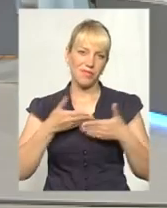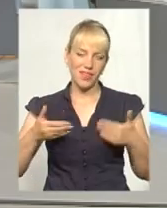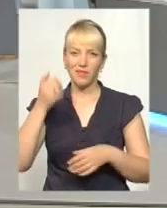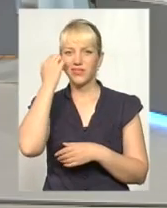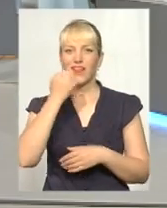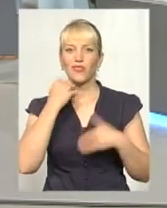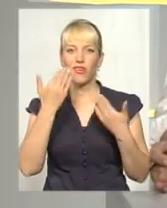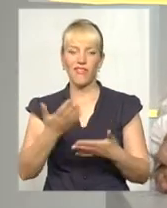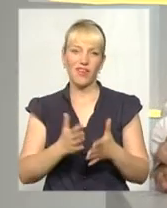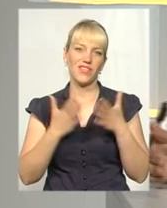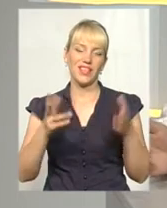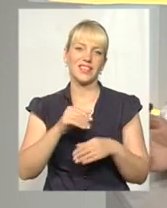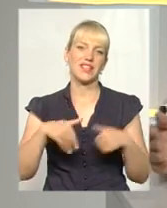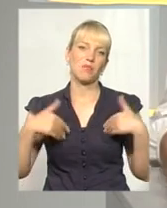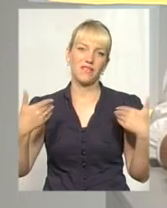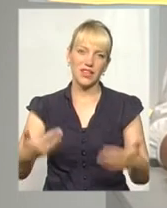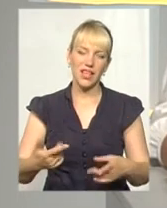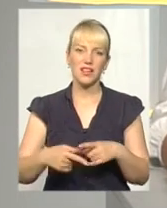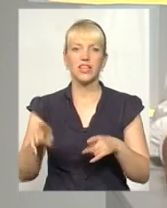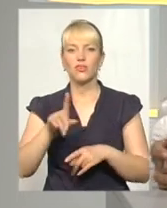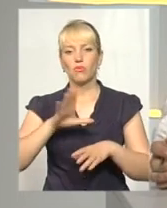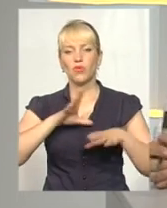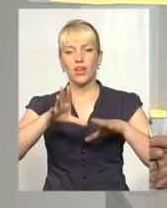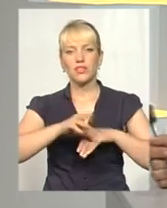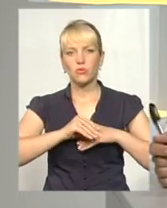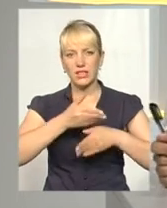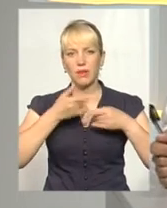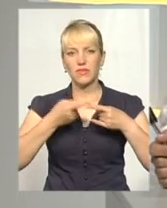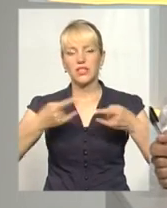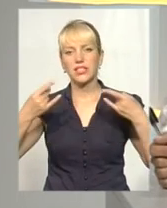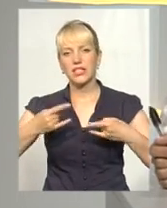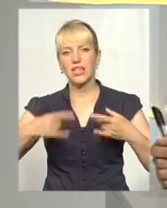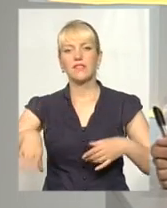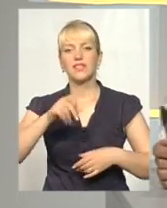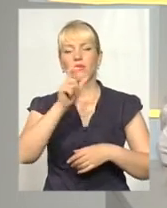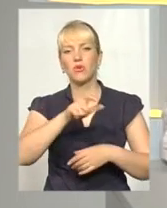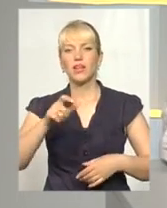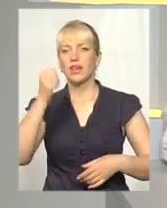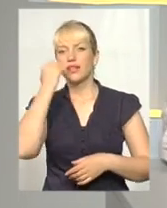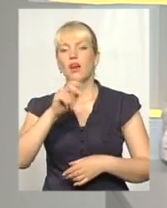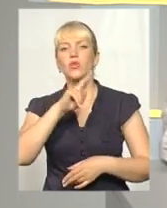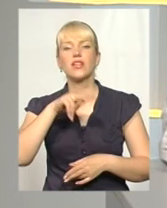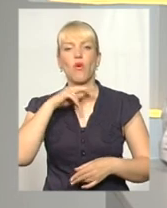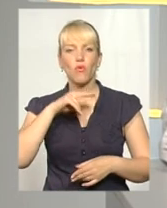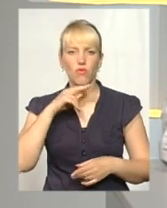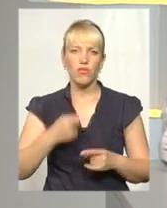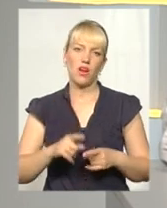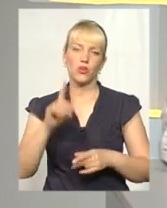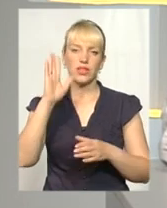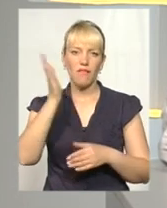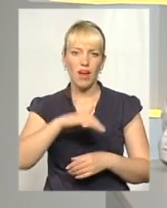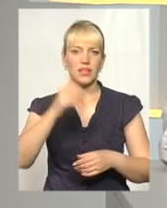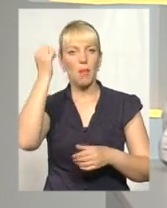Дякую вам велике за привітання, за те, що були сьогодні з нами у цій студії. Усім телеглядачам дякуємо за увагу. Давайте пам'ятати, що